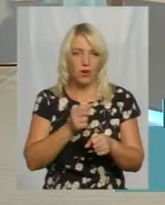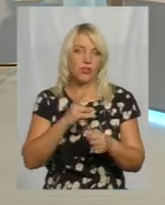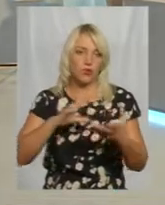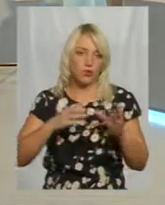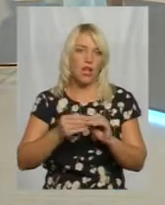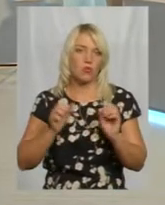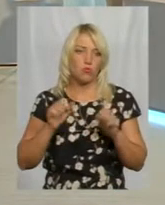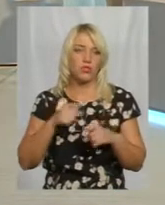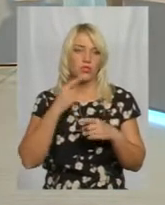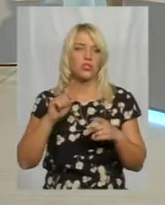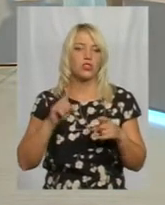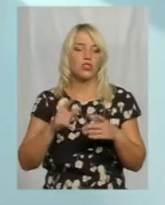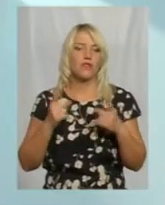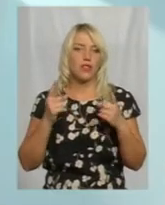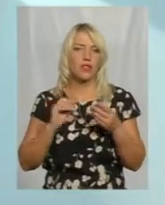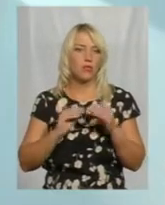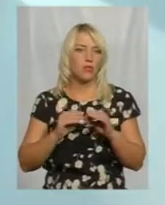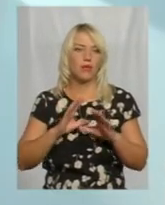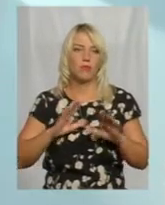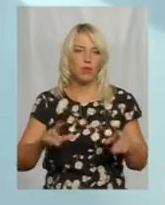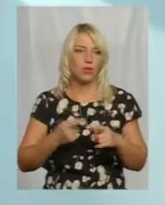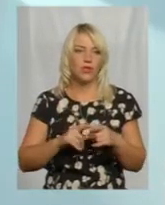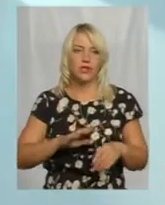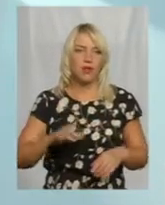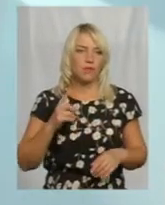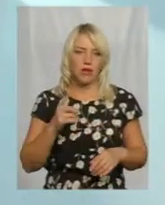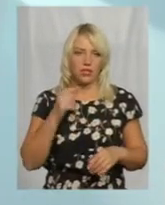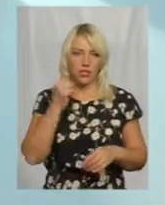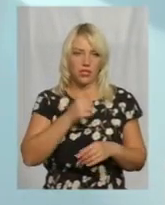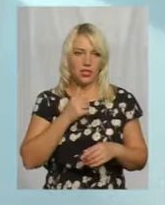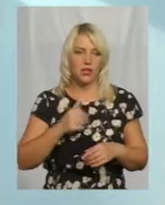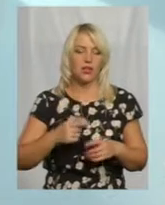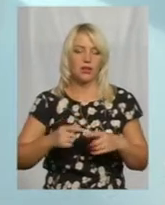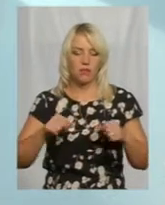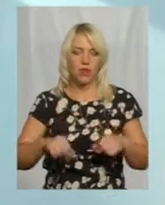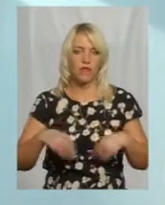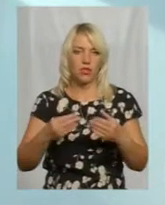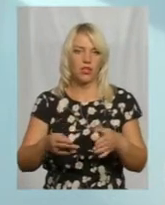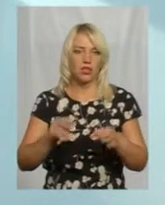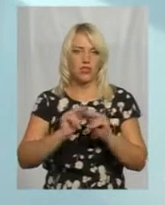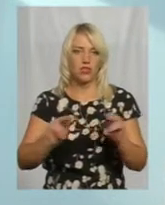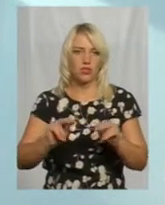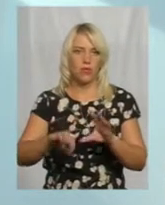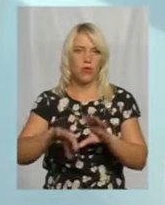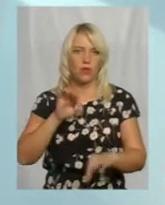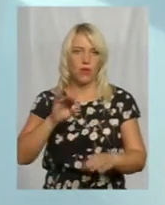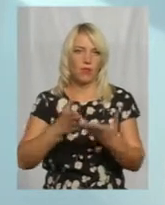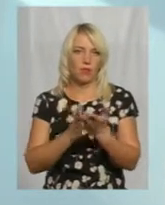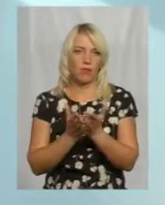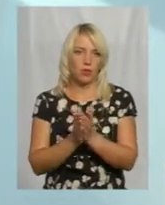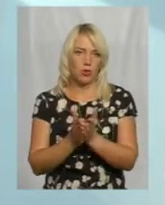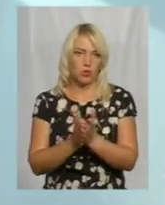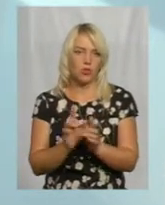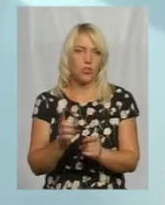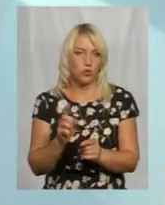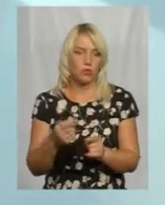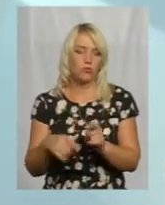сказати, що великих таких проблем не було, тому що це вже не перший рік право надається вчителю вибирати підручники. Тому в більшості